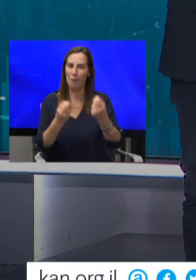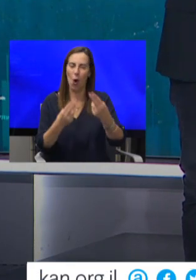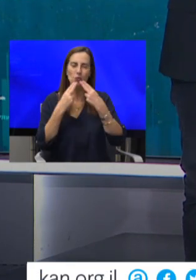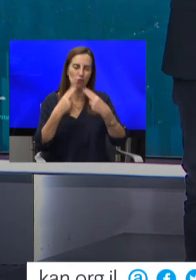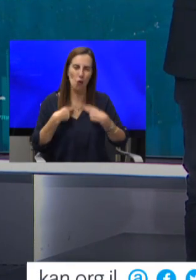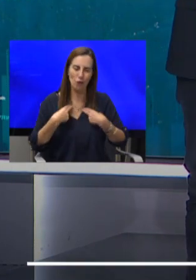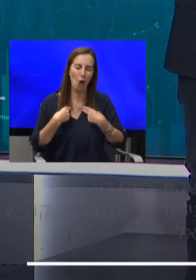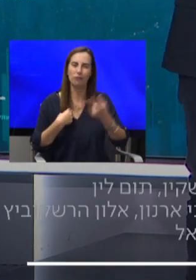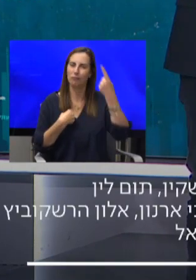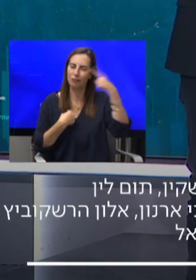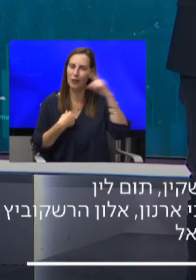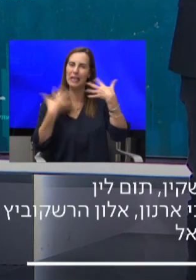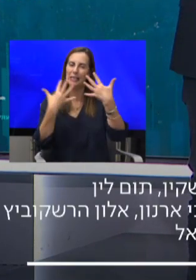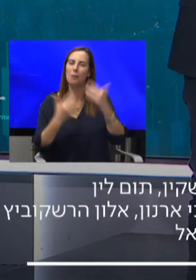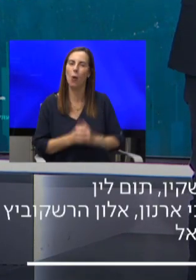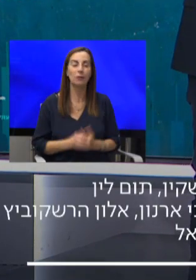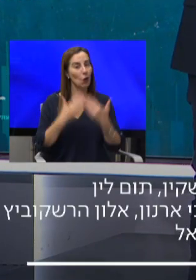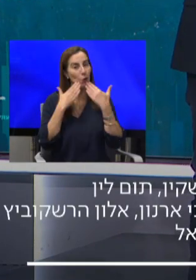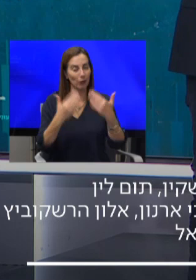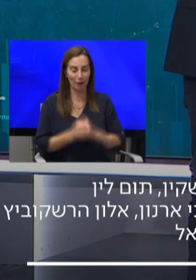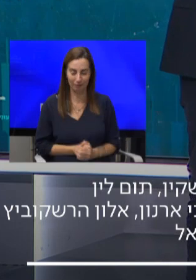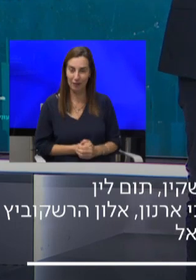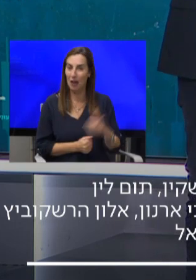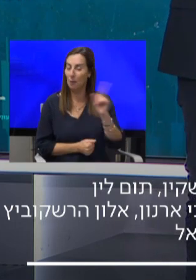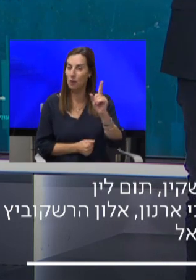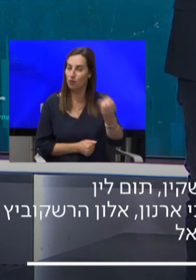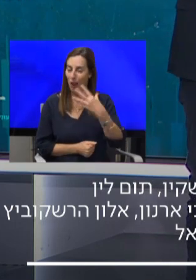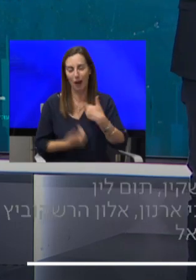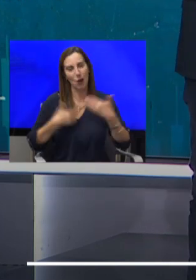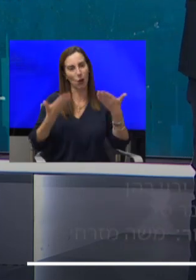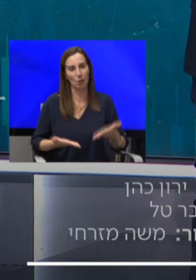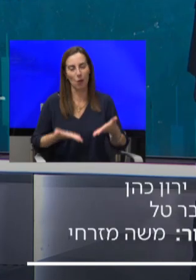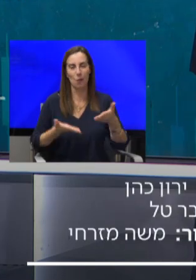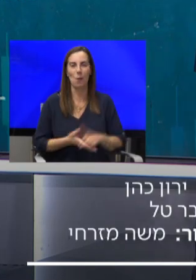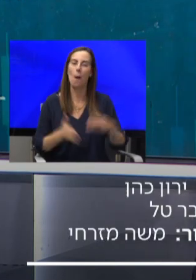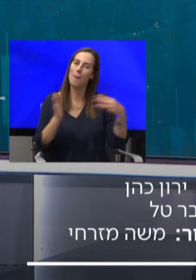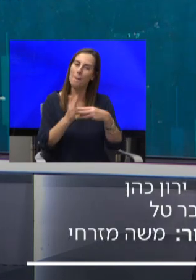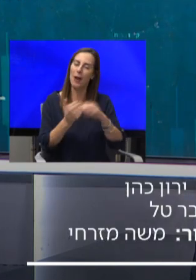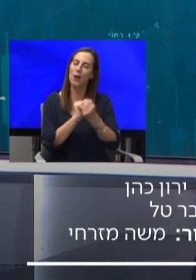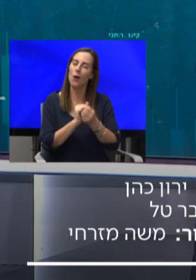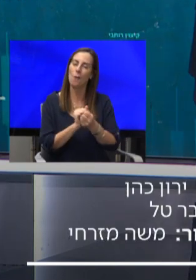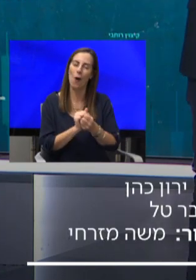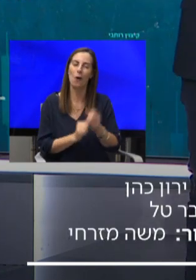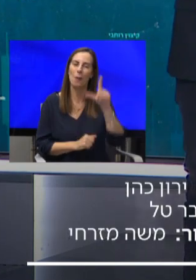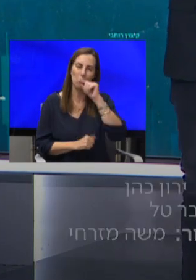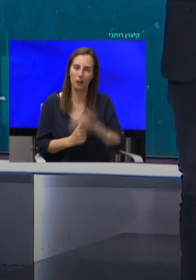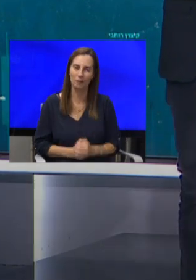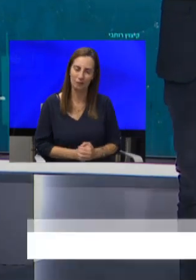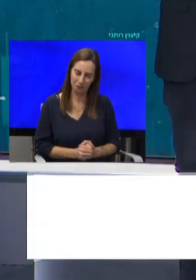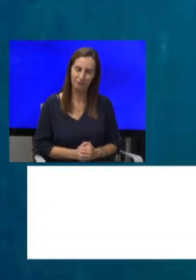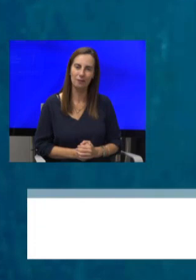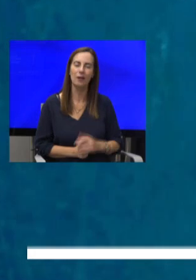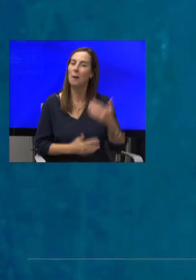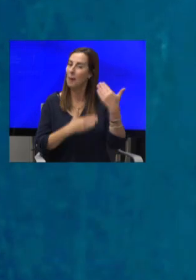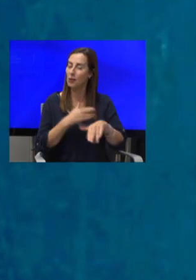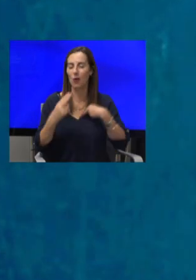לסיפורים עתידיים אז תודה רבה ולמי שעוד לא שלחו אנחנו כאן או במייל שלנו או פשוט כתבו לי שירות בטוויטר תוקח לי קצת זמן אבל בסוף אני עונה